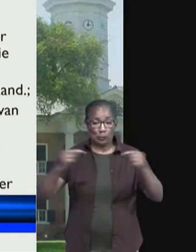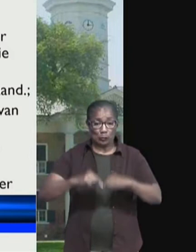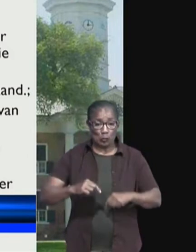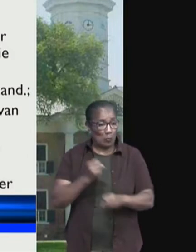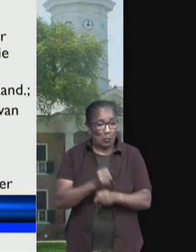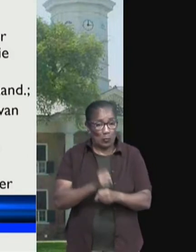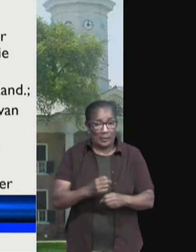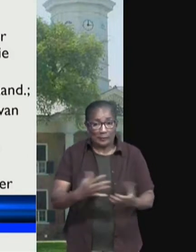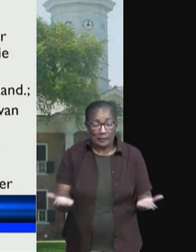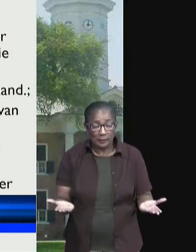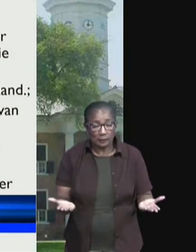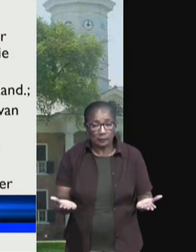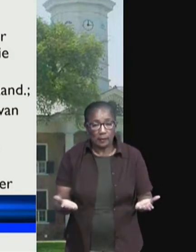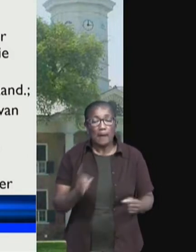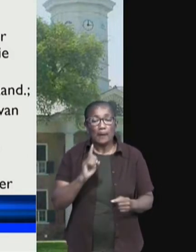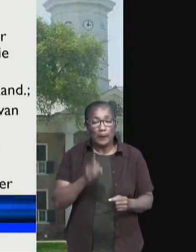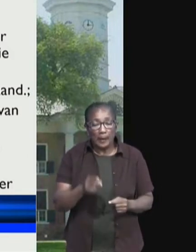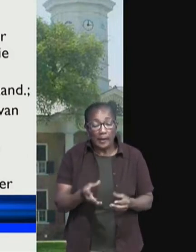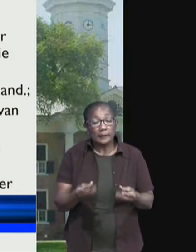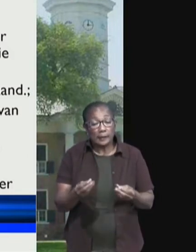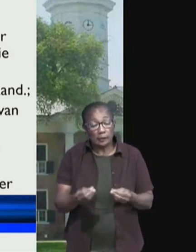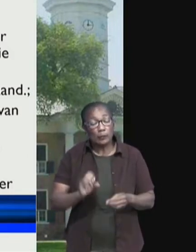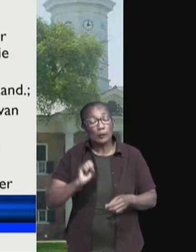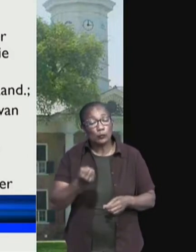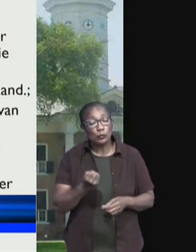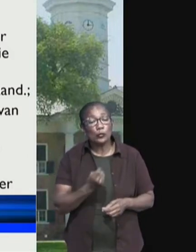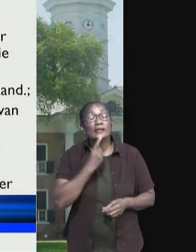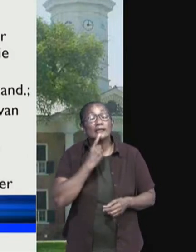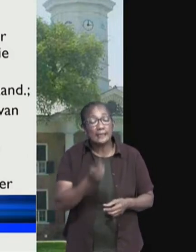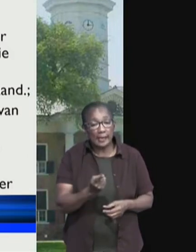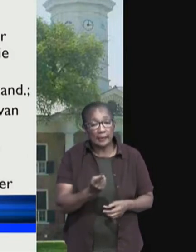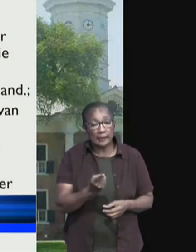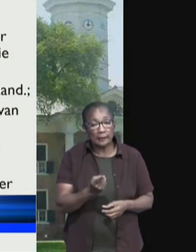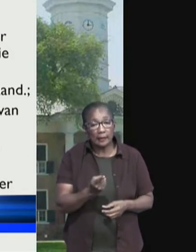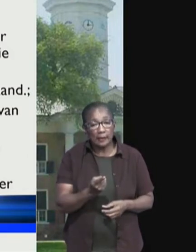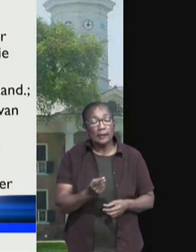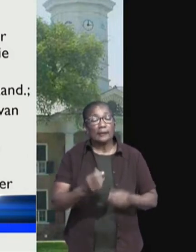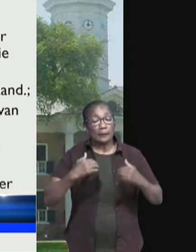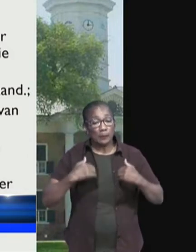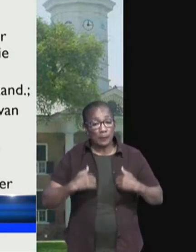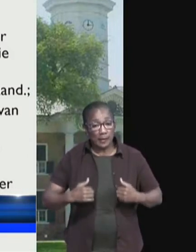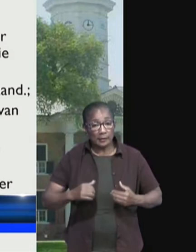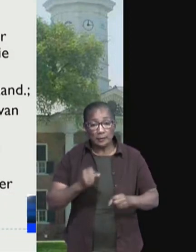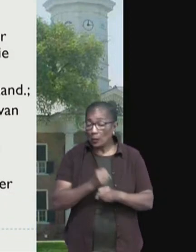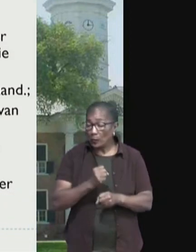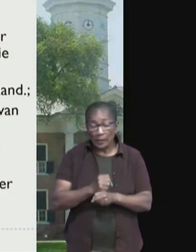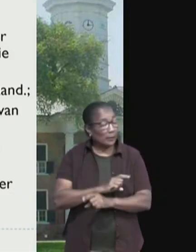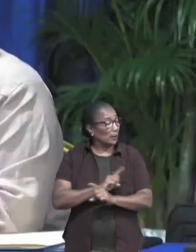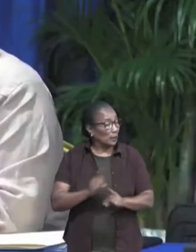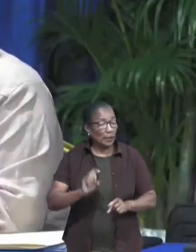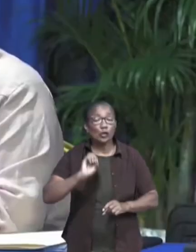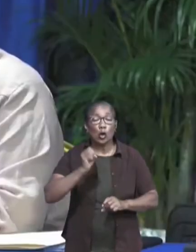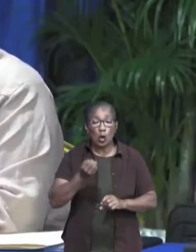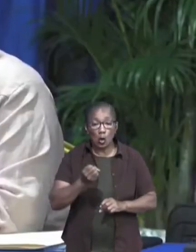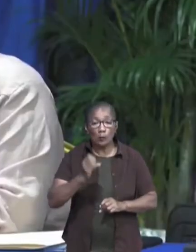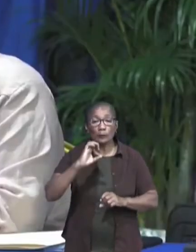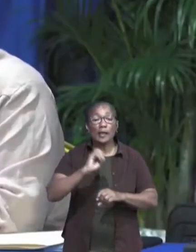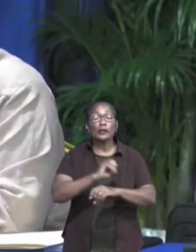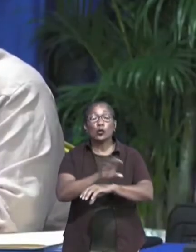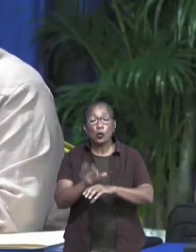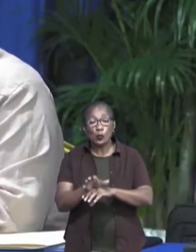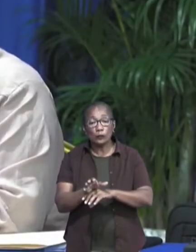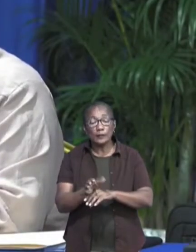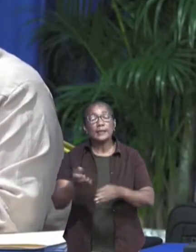werkloos. Maar tastbaar kunnen aangeven dat werkloos vanwege COVID, die zullen dan